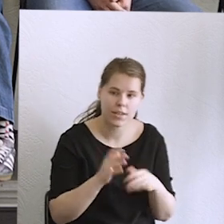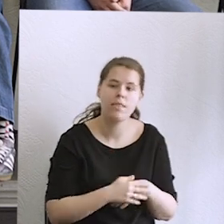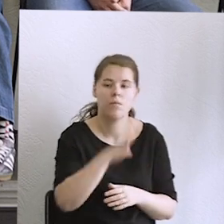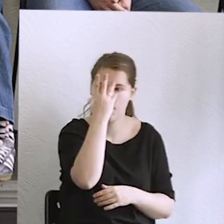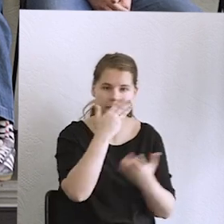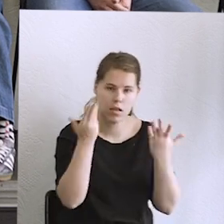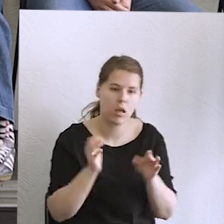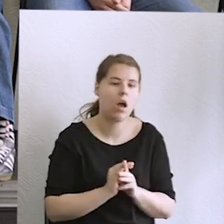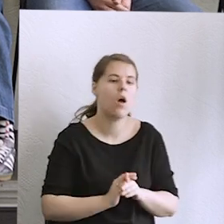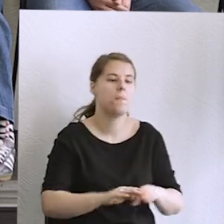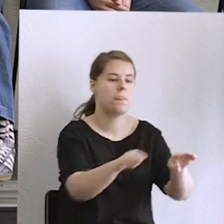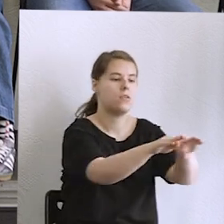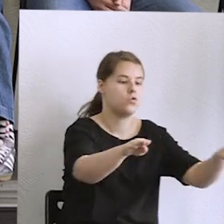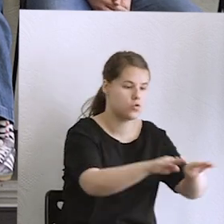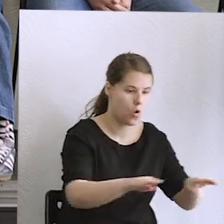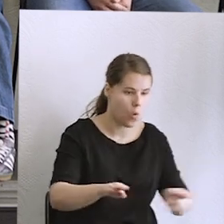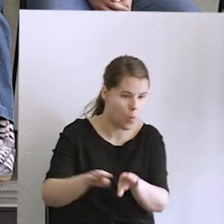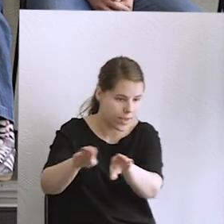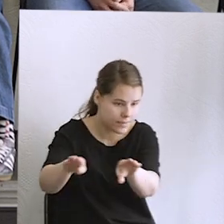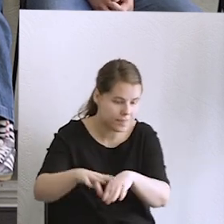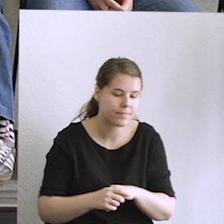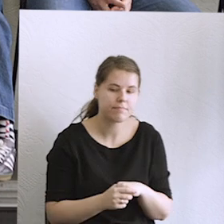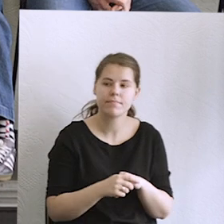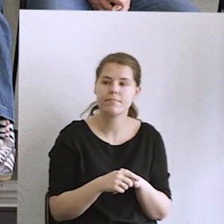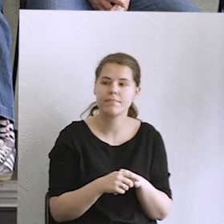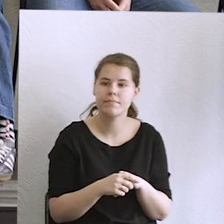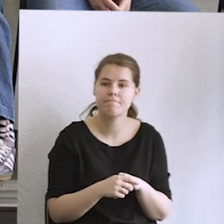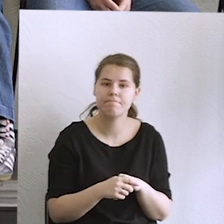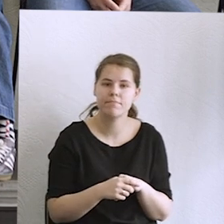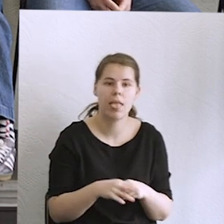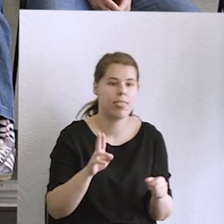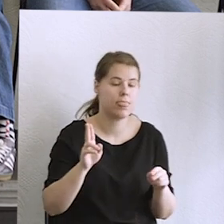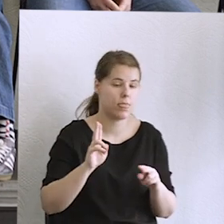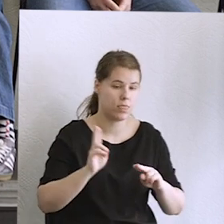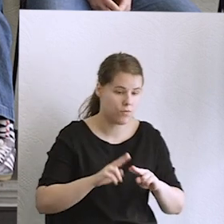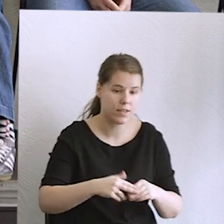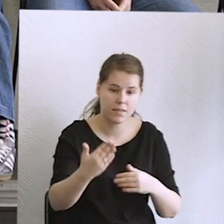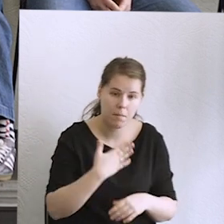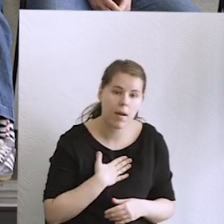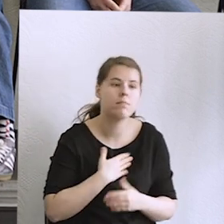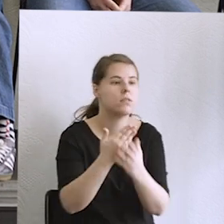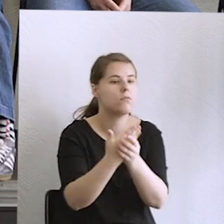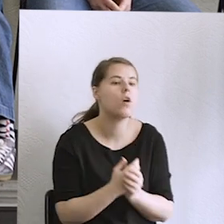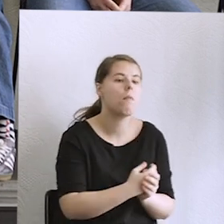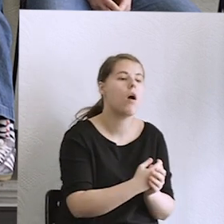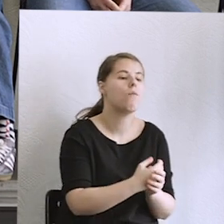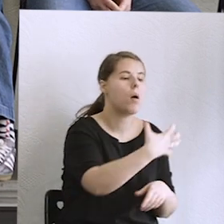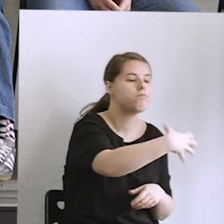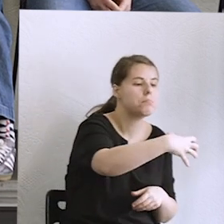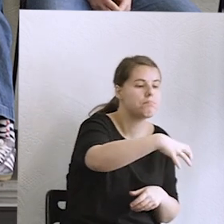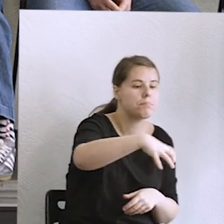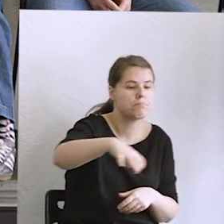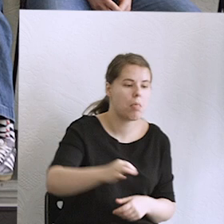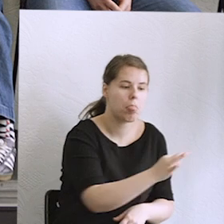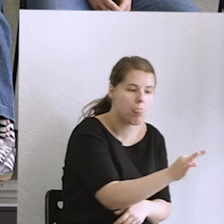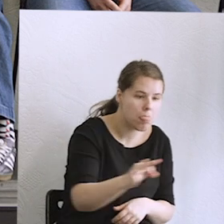te stoły, mamy narzędzia i po prostu zaproszę mnie do takiej w mniejszych grupach rozmowy o tym,